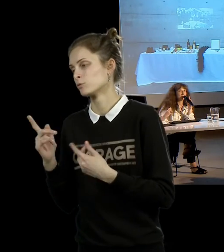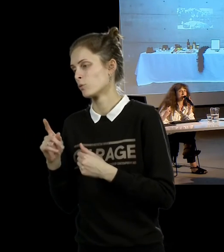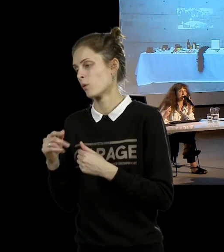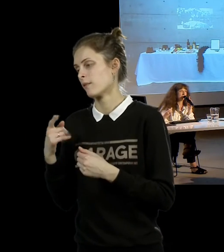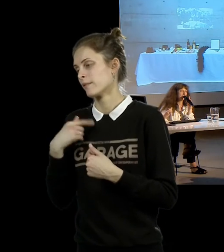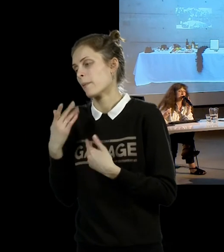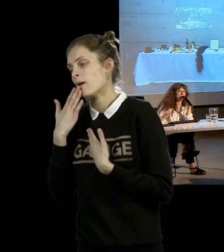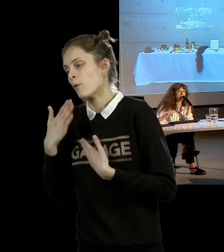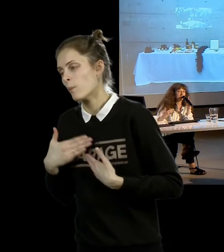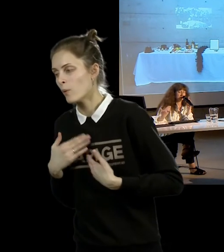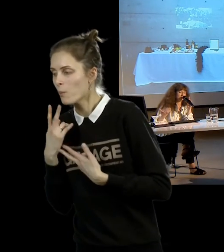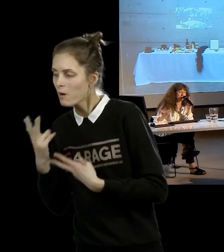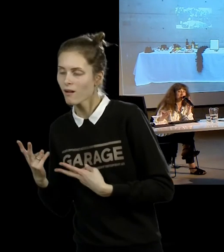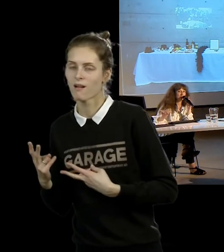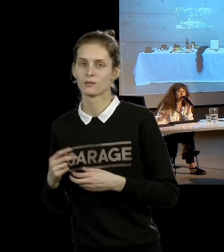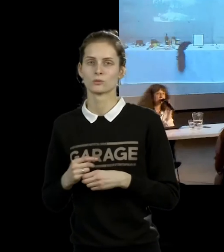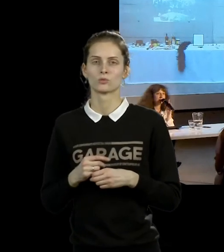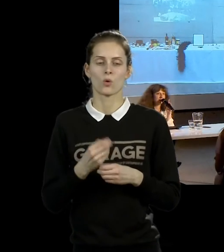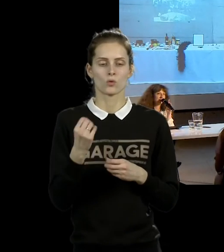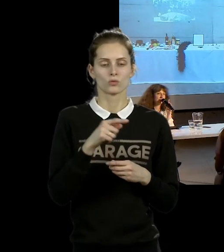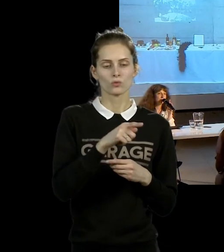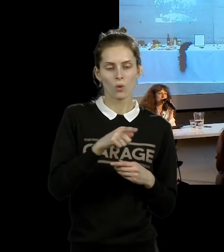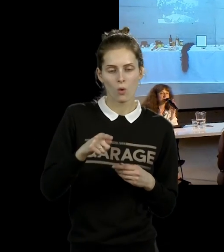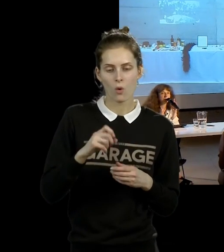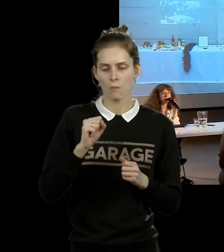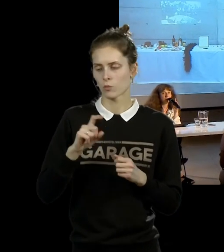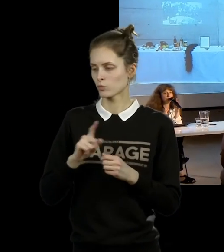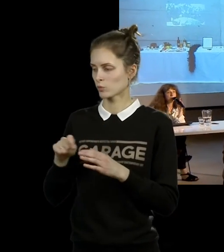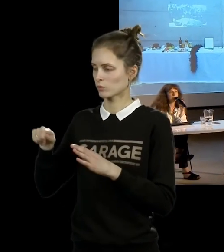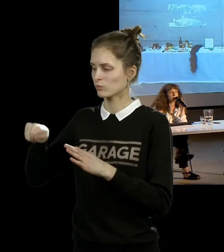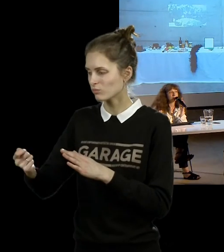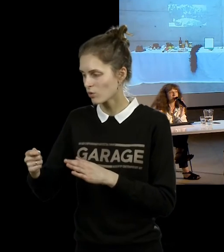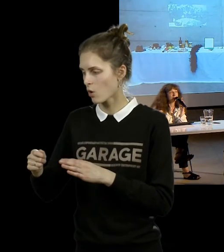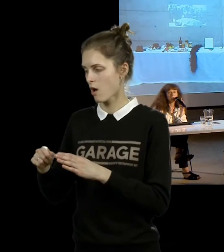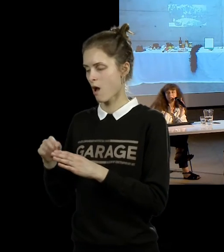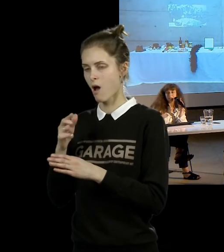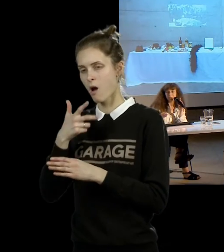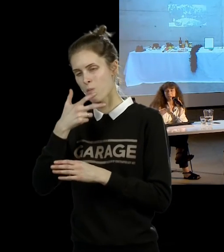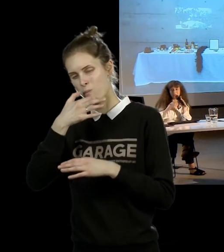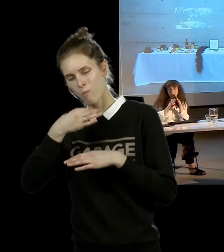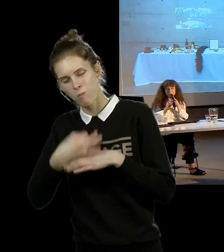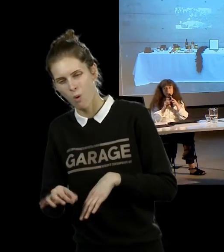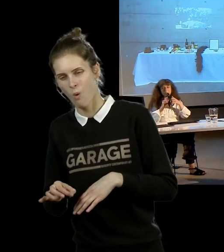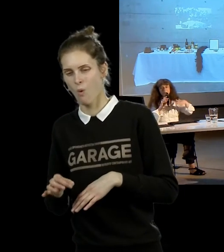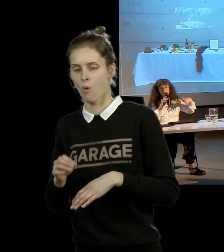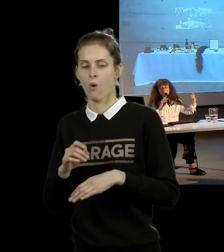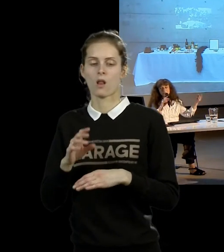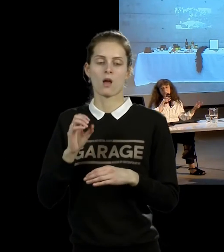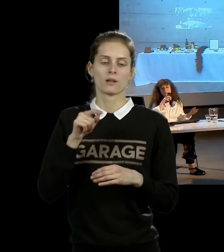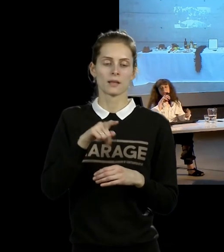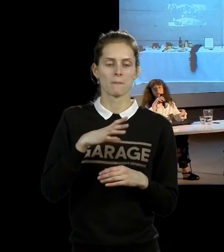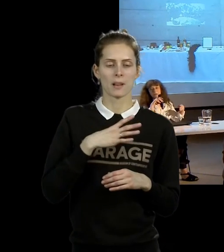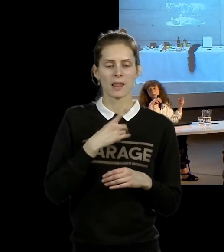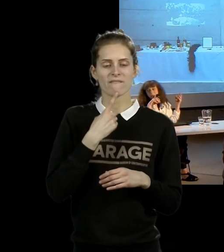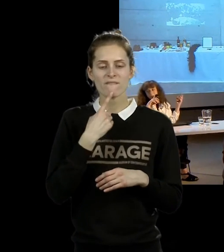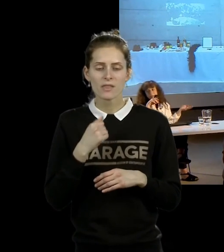могла бы причинить боль, и еще несколько предметов могли убить ее. Там были цветы, там было вино,